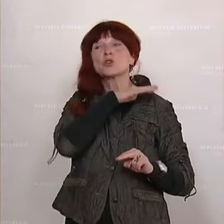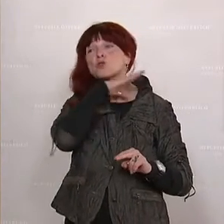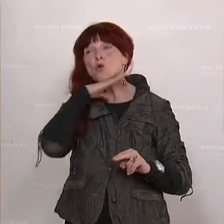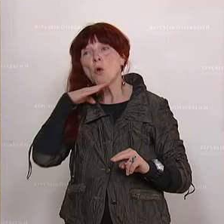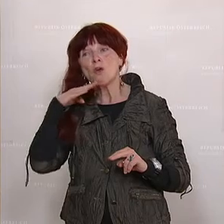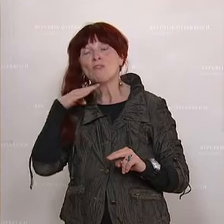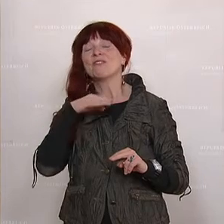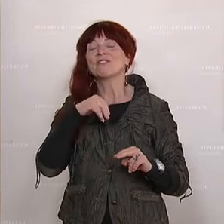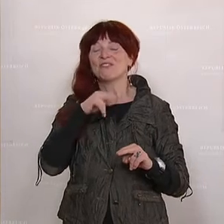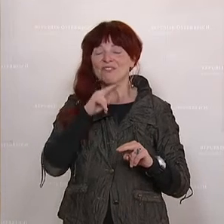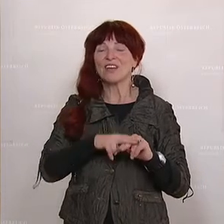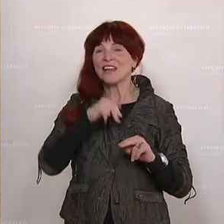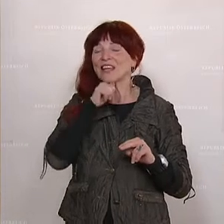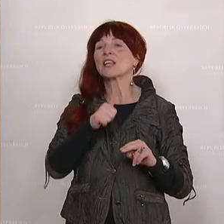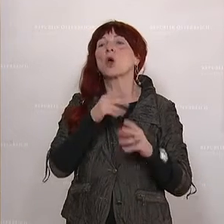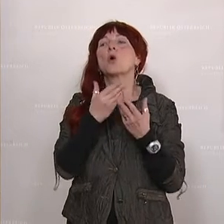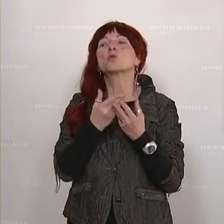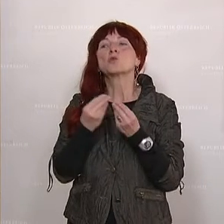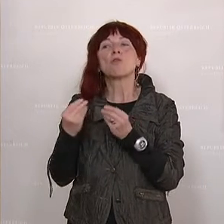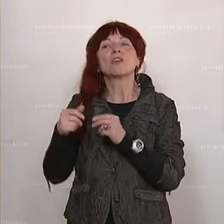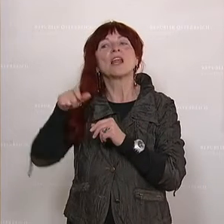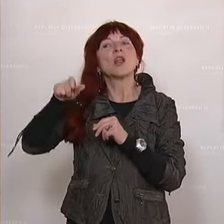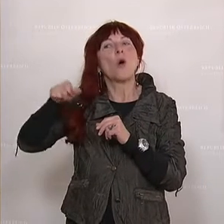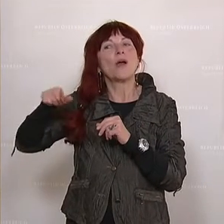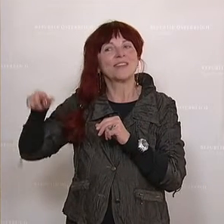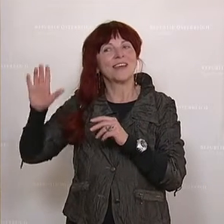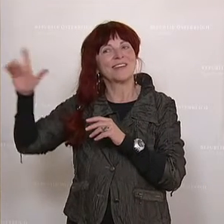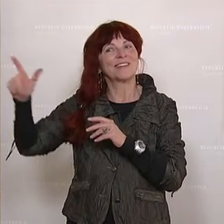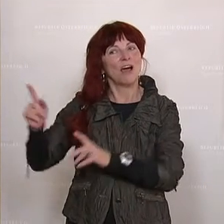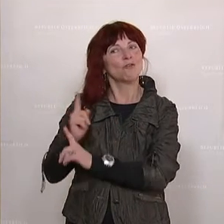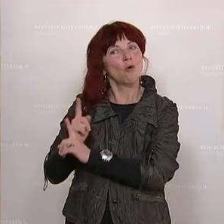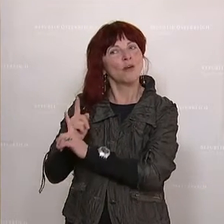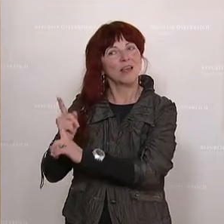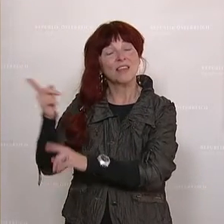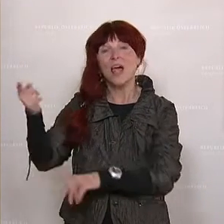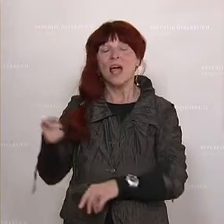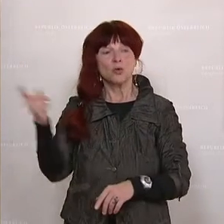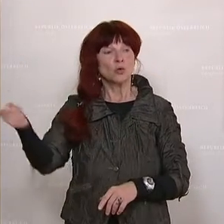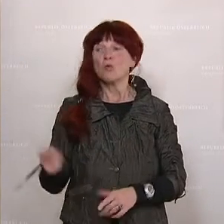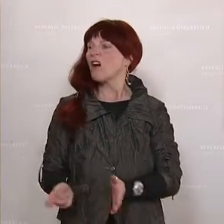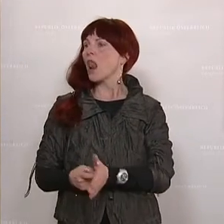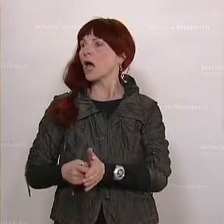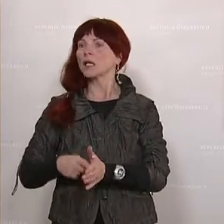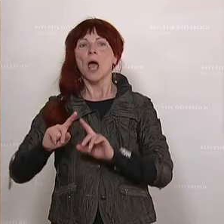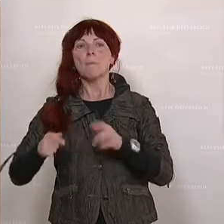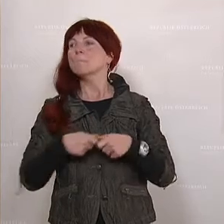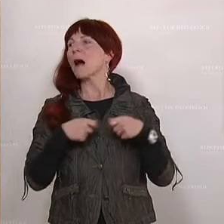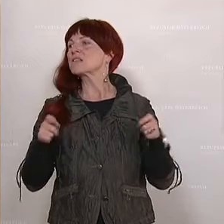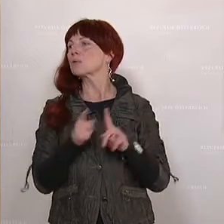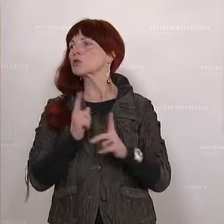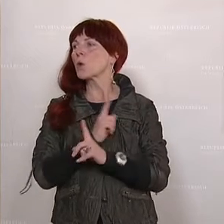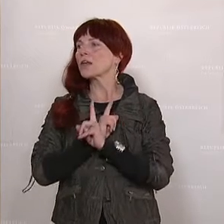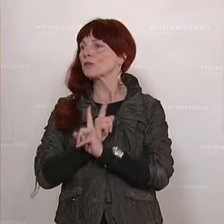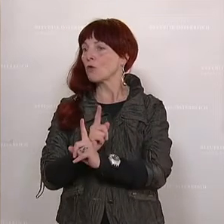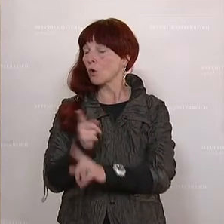gefolgt sind, bei den verschiedensten Maßnahmen, und sie haben ja Leute animiert, sich nicht an die Maßnahmen zu halten, also das ist für